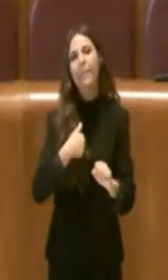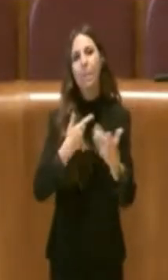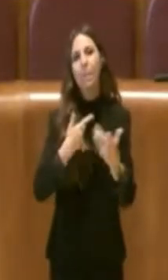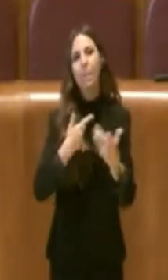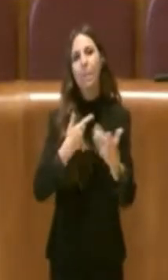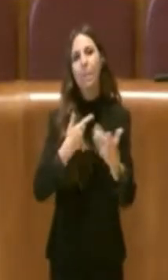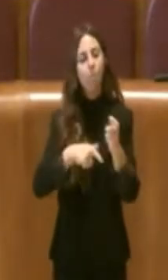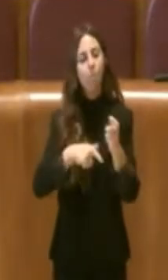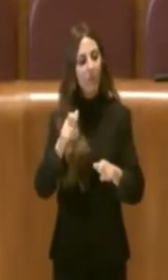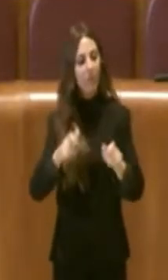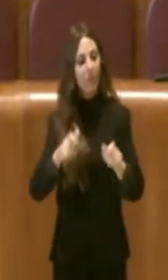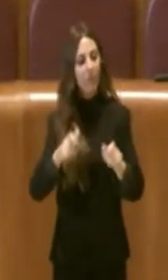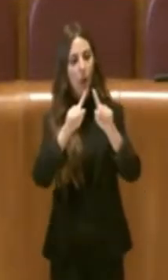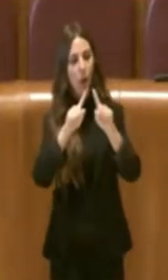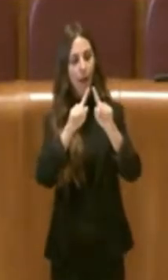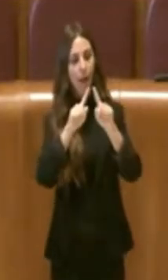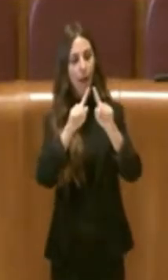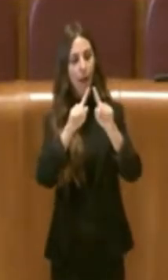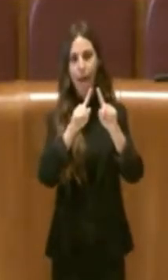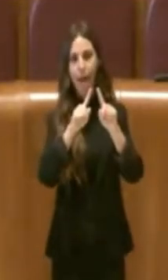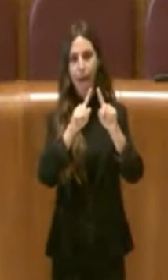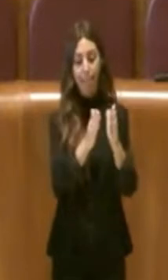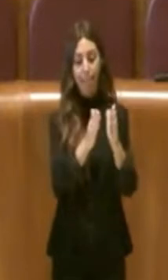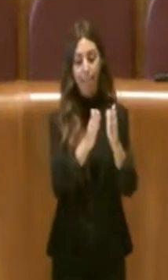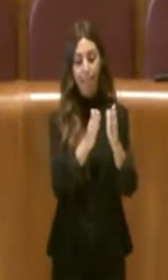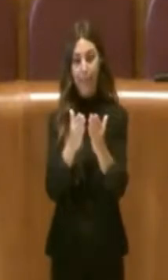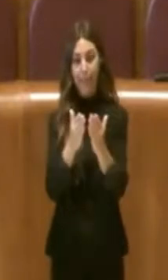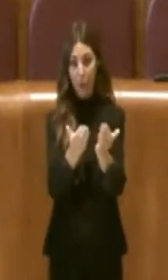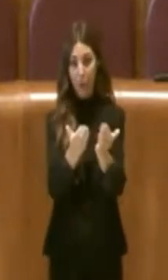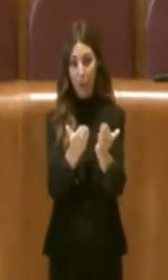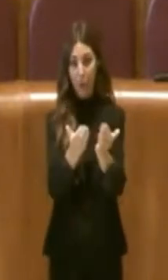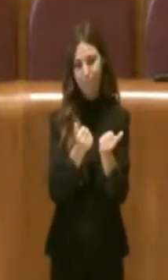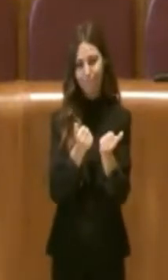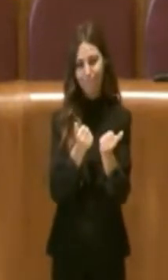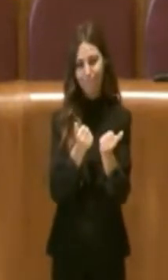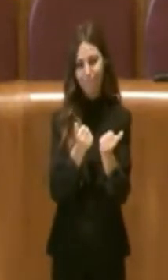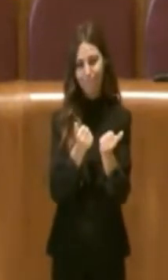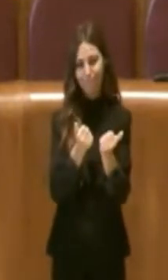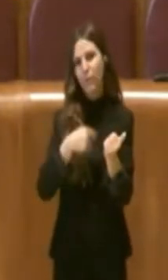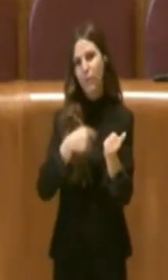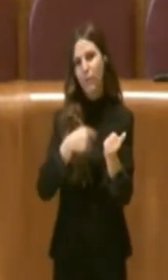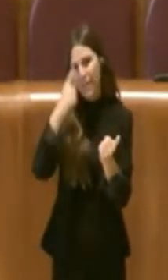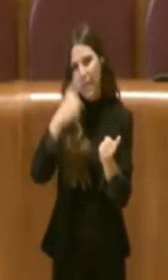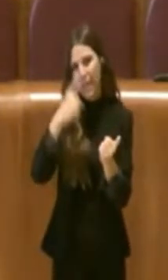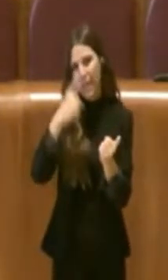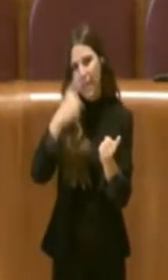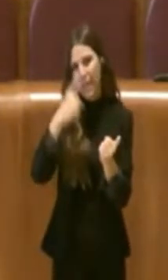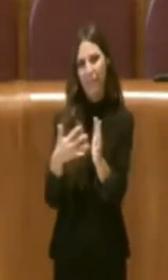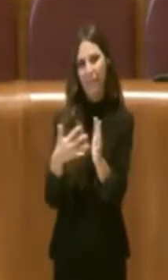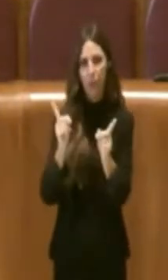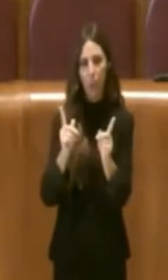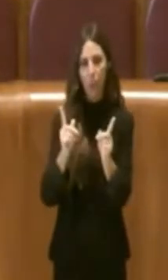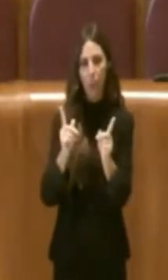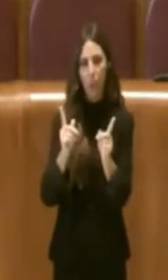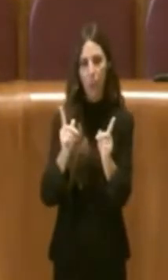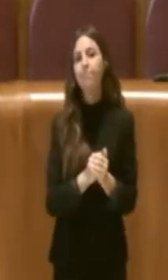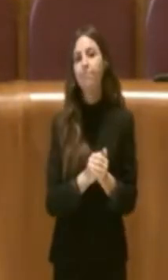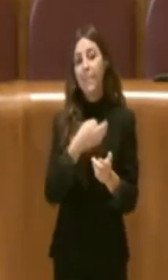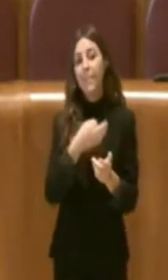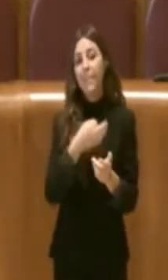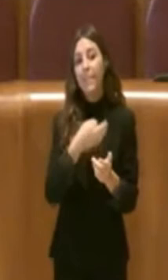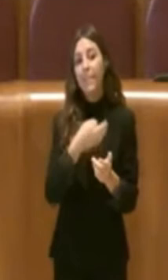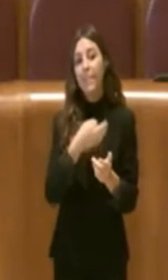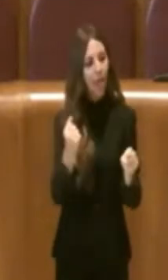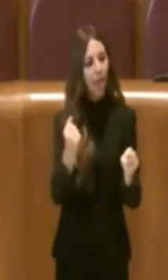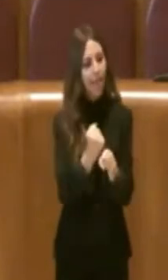ad acquistare questi libri per le difficoltà che tutti noi sappiamo. Quindi questi operatori hanno